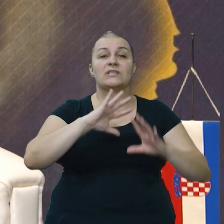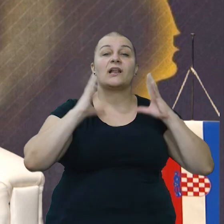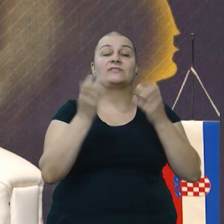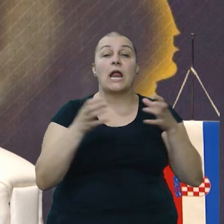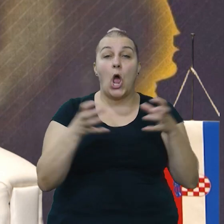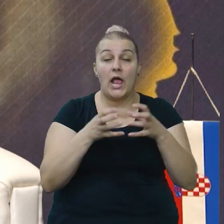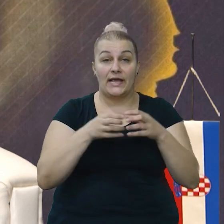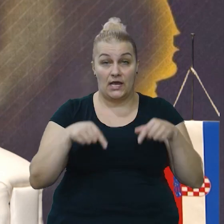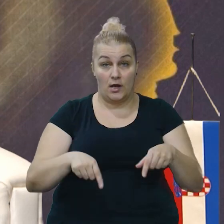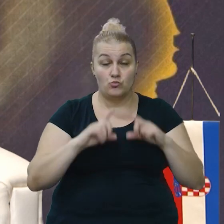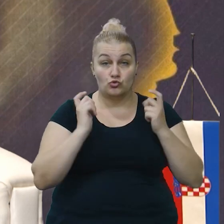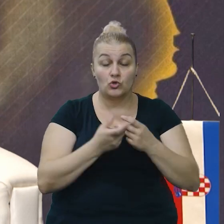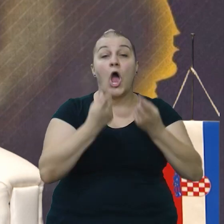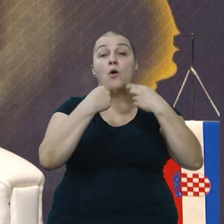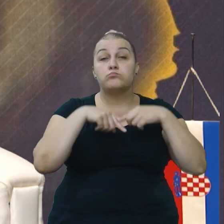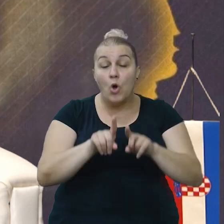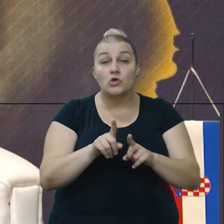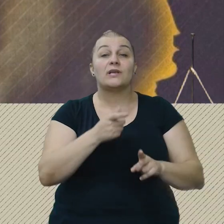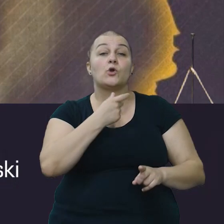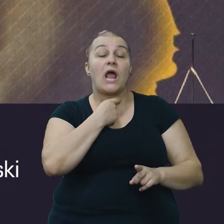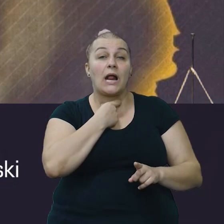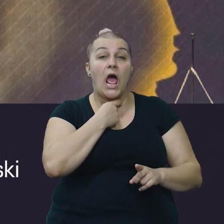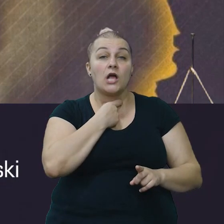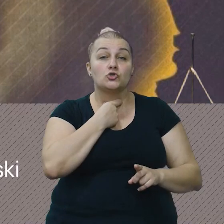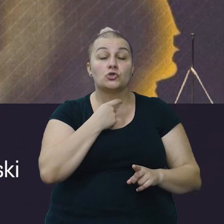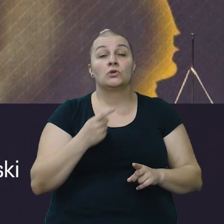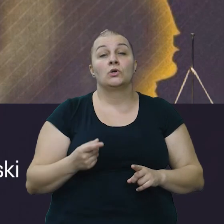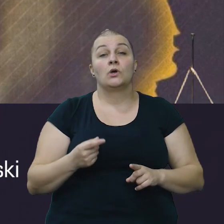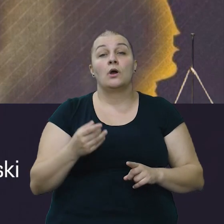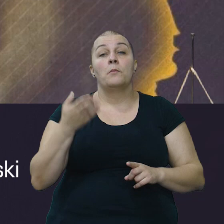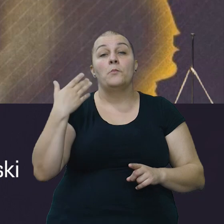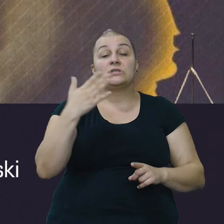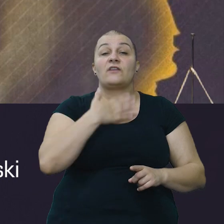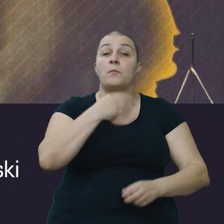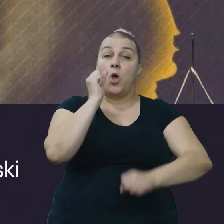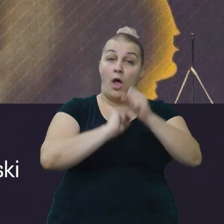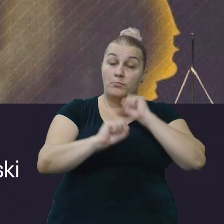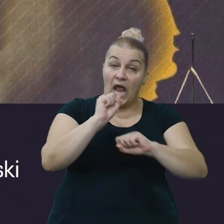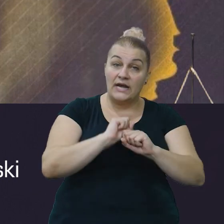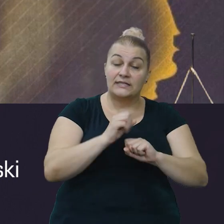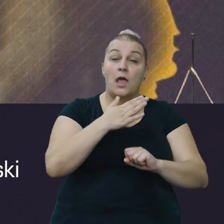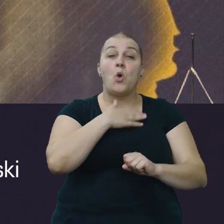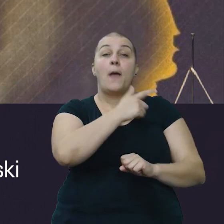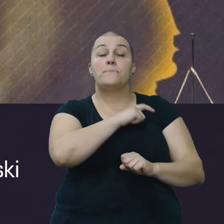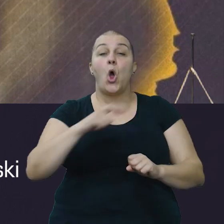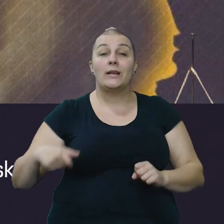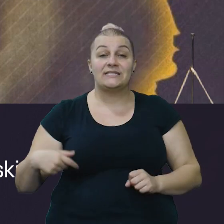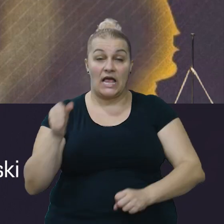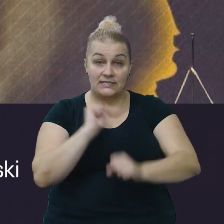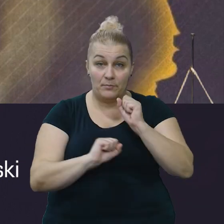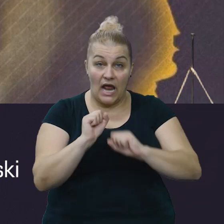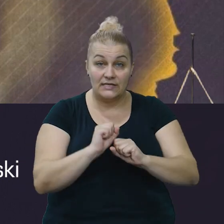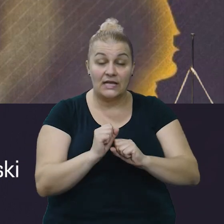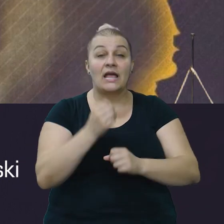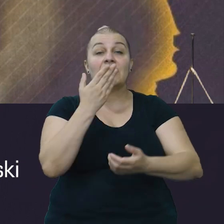cijelu ekipu u studiju, posebno ću naglasiti ponovno da pozdravljam moje brantelje, moje policajce brantelje,